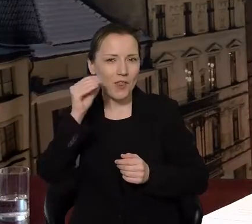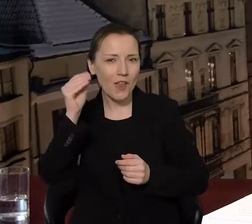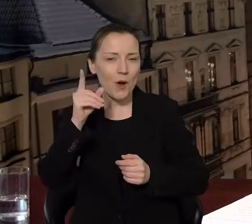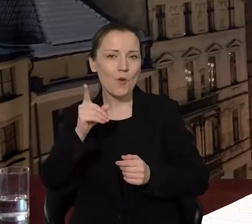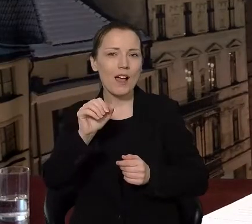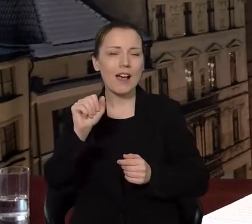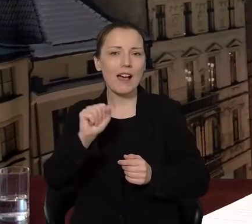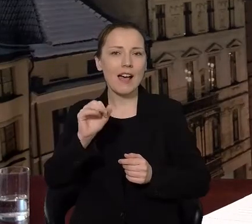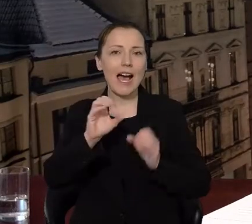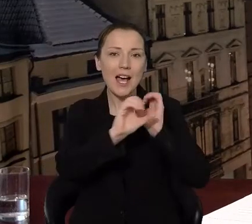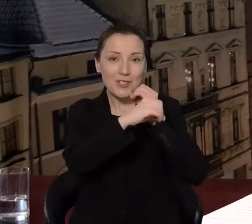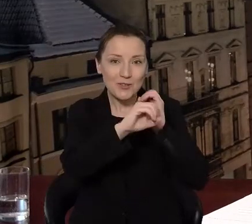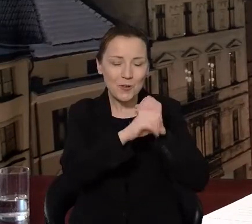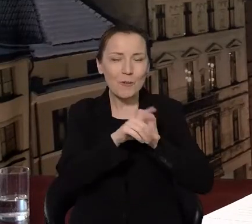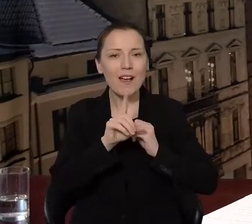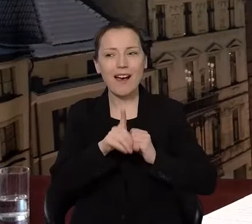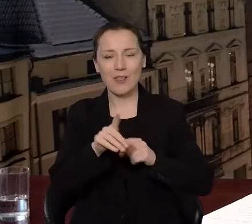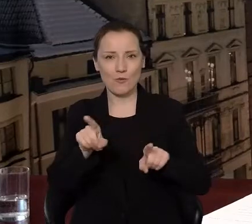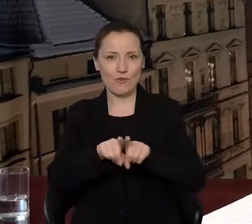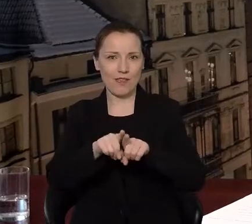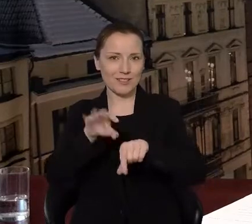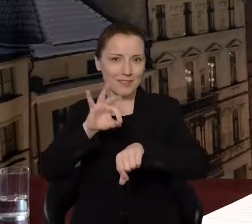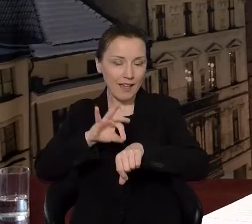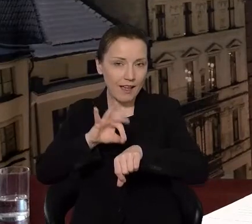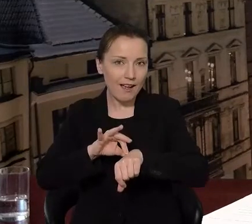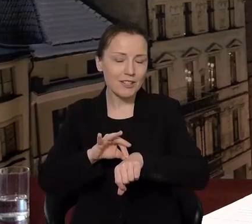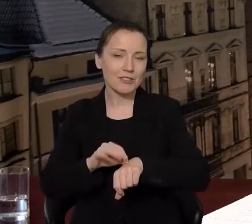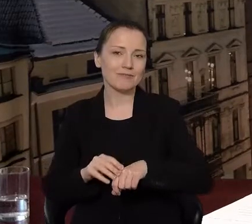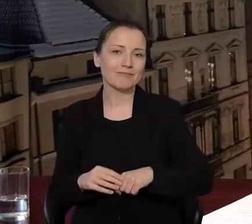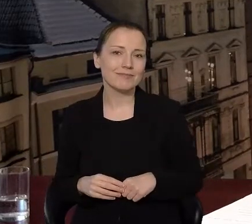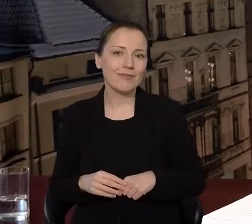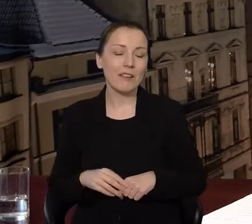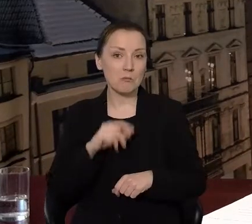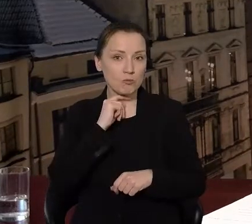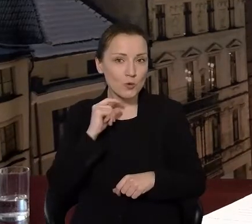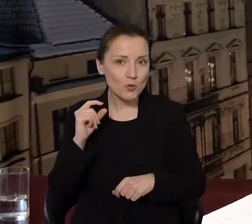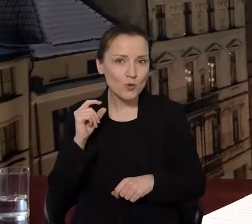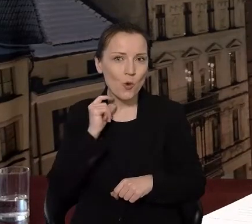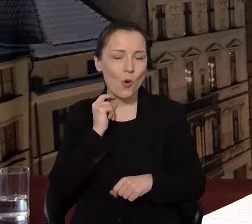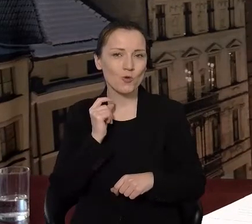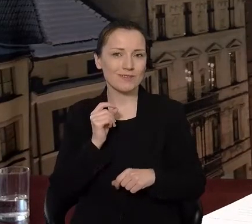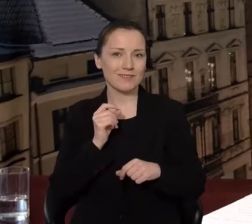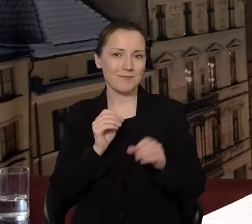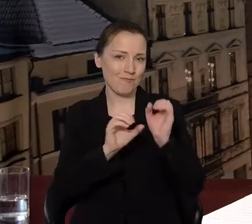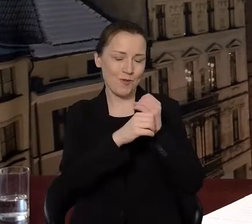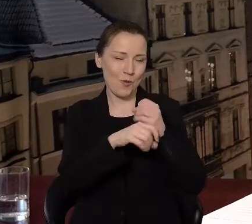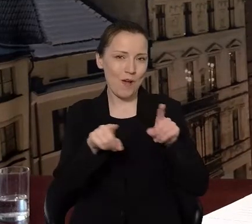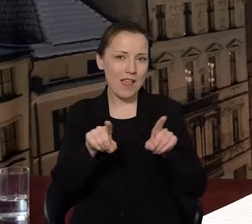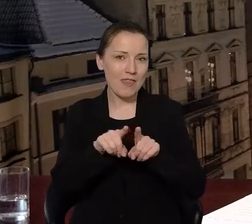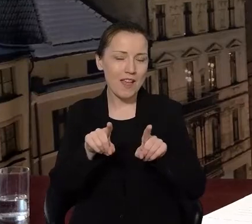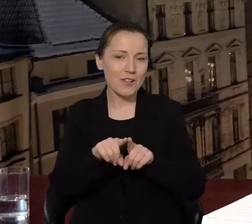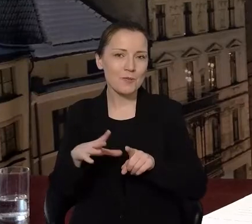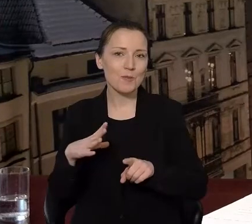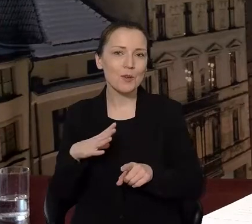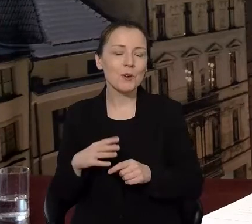astronomia, ale przecież on był także lekarzem, był także duchownym, był człowiekiem znającym się